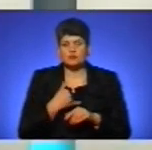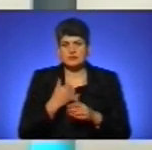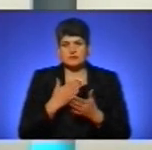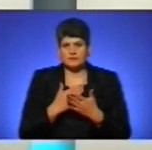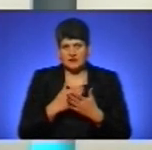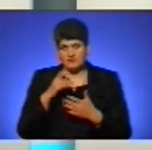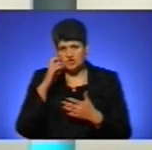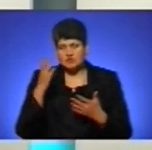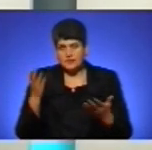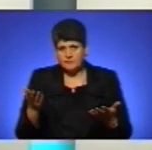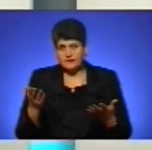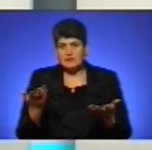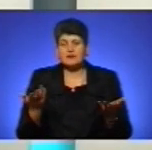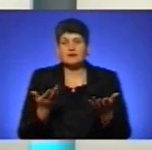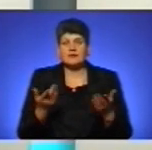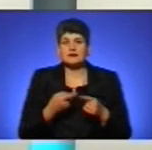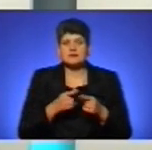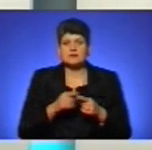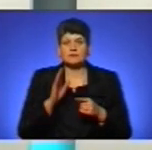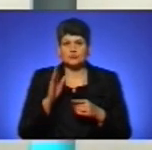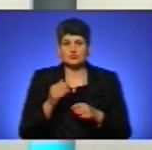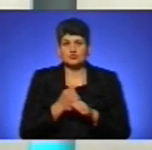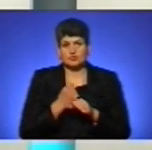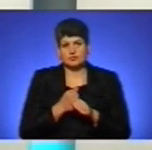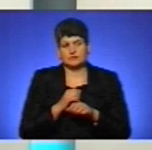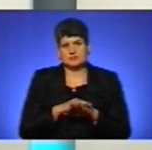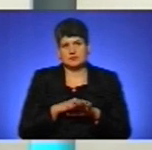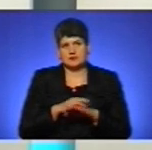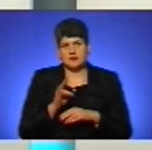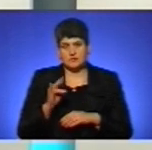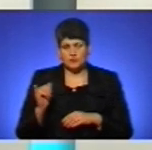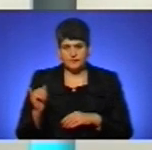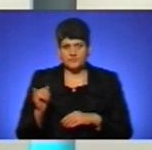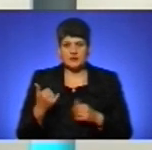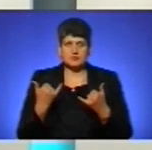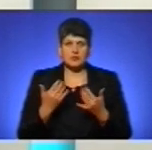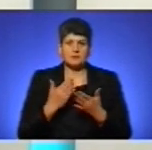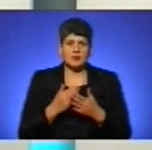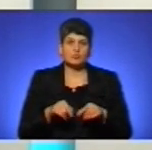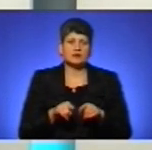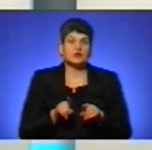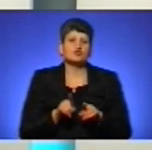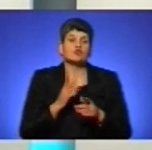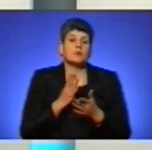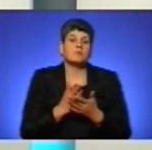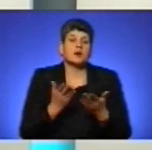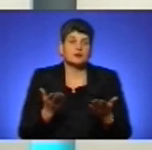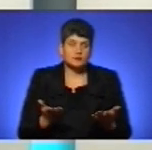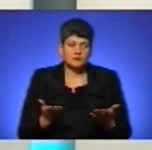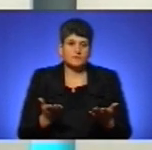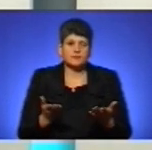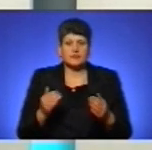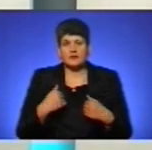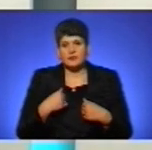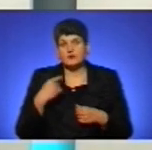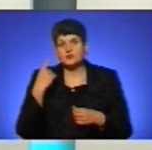державі і яким чином воно буде доведено до населення. Наразі маємо то, що маємо. Я думаю, що,